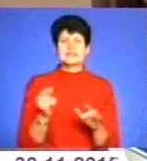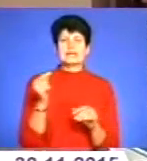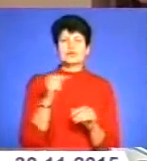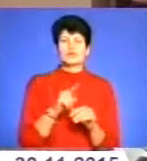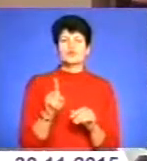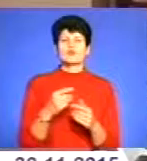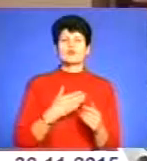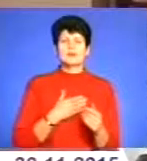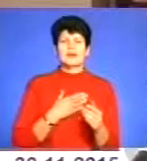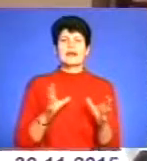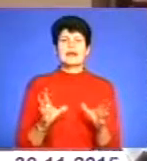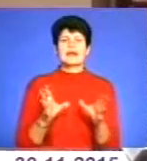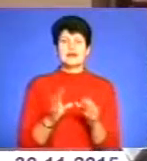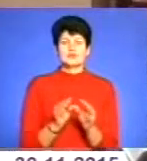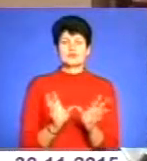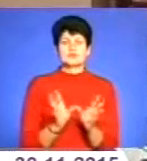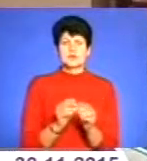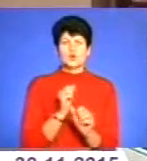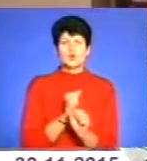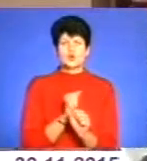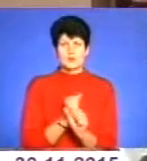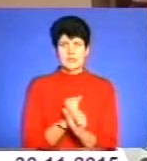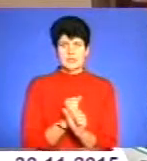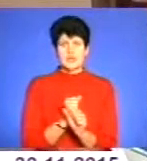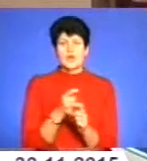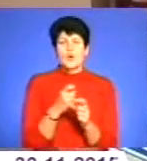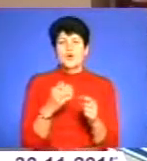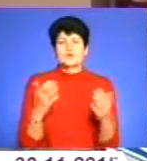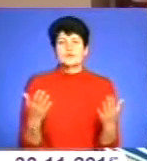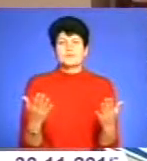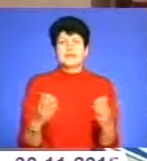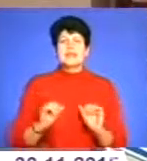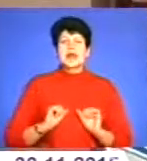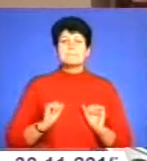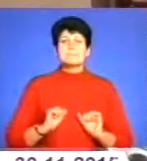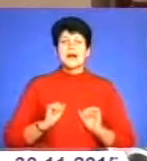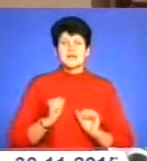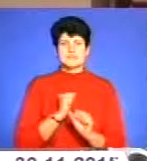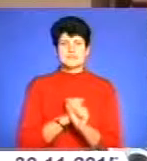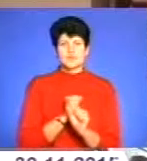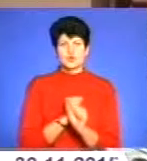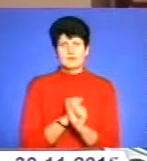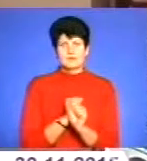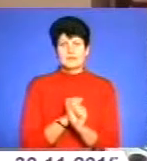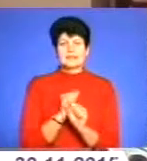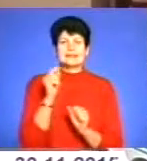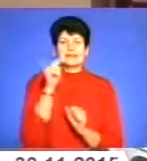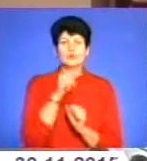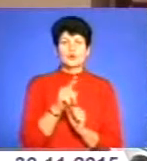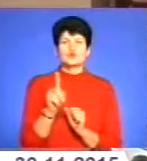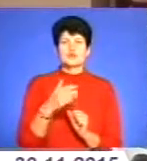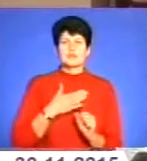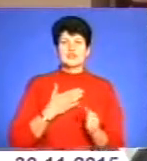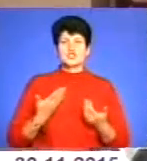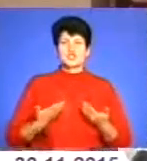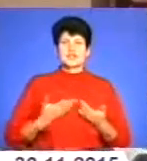щоб ми щось разом, спільно зробили, хоча б намагалися щось зробити, і для того, щоб ми жили